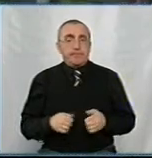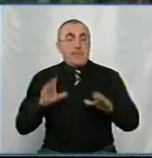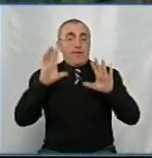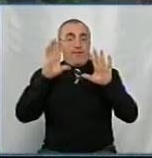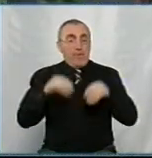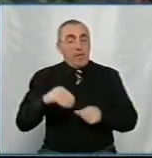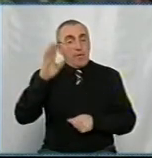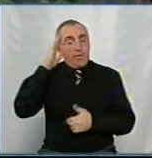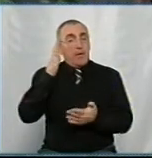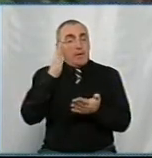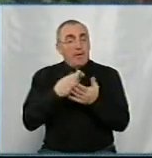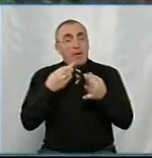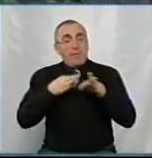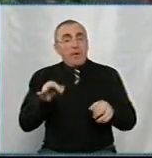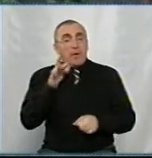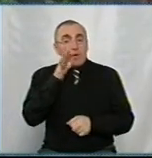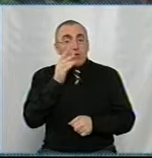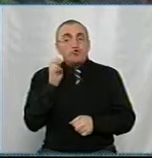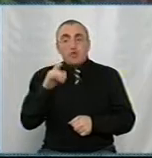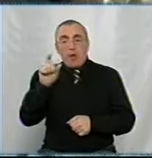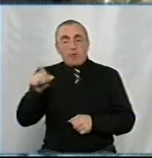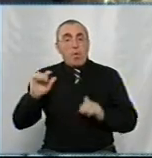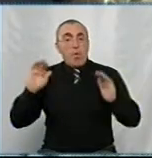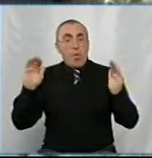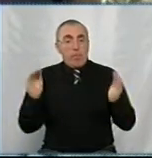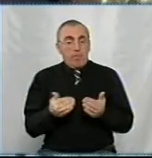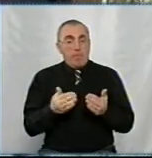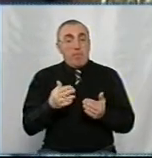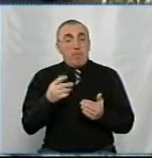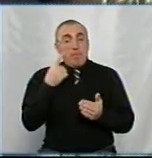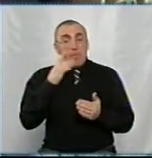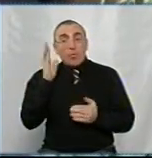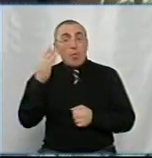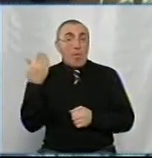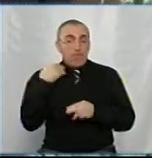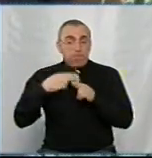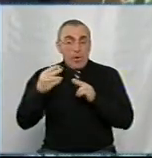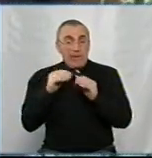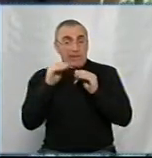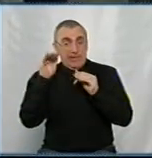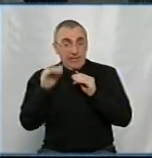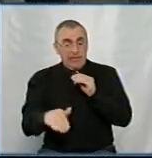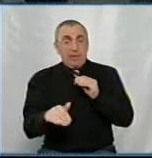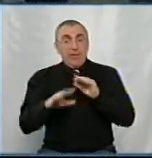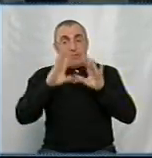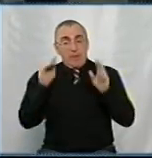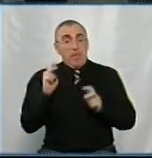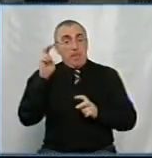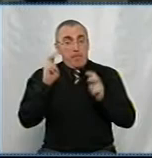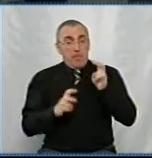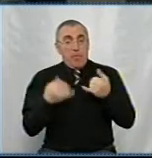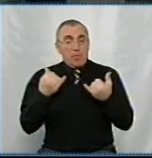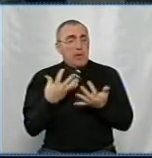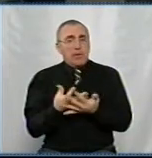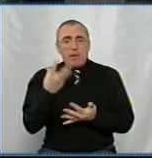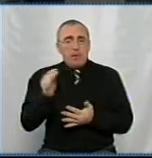Відключатимуть воду при наявності вільного часу, адже штат обмежений, каже Микола Ткачук. Переважно тим, хто боргує більше 10 тисяч. Та додає, загалом підприємству на 1 жовтня